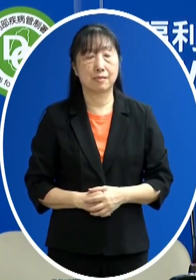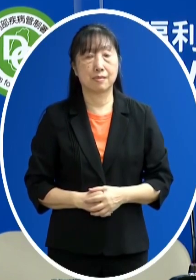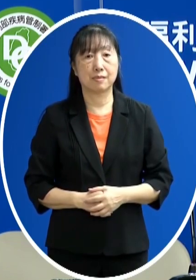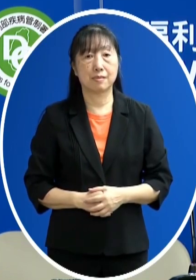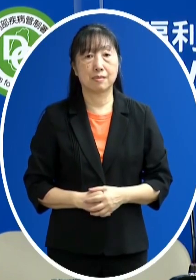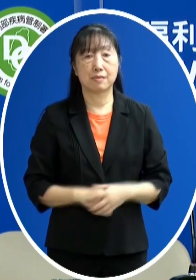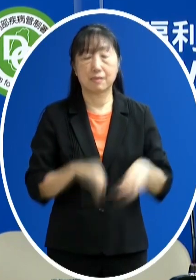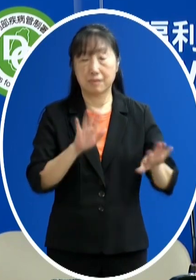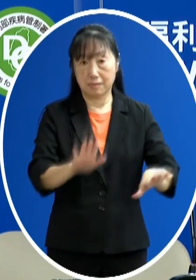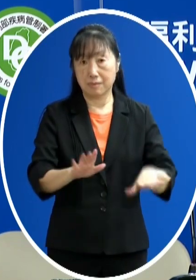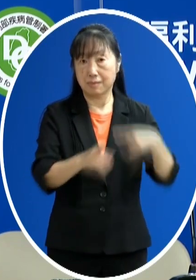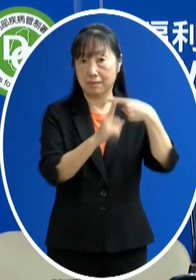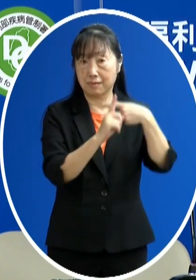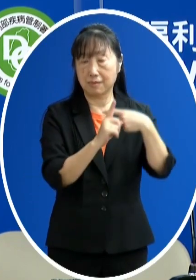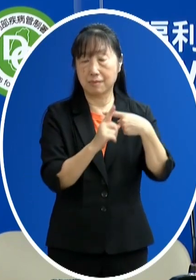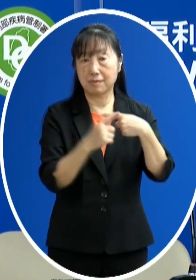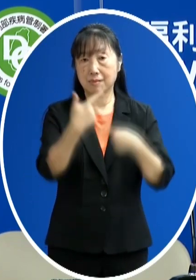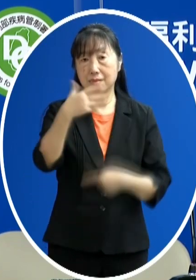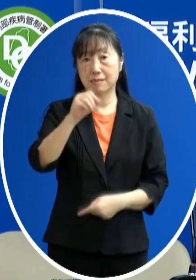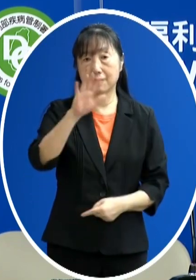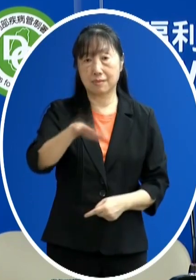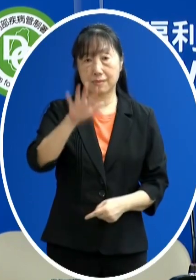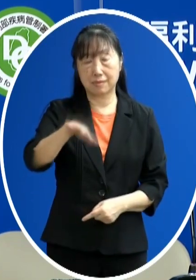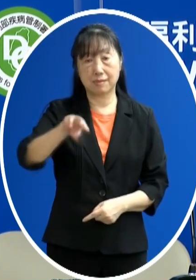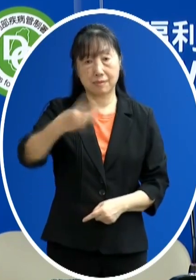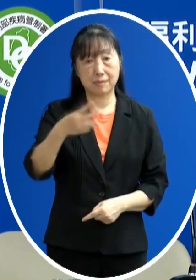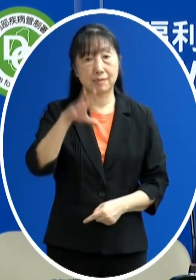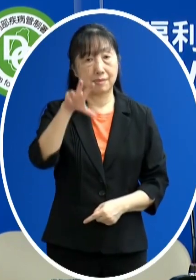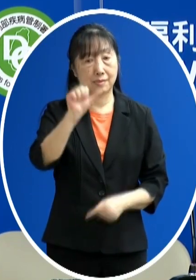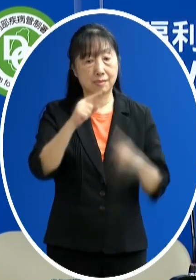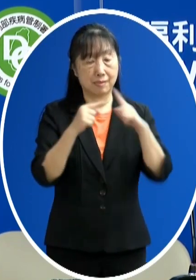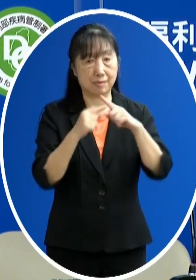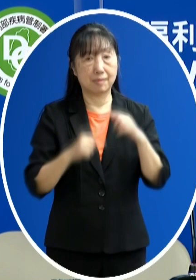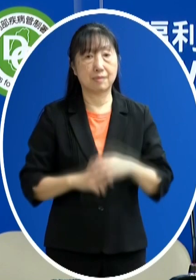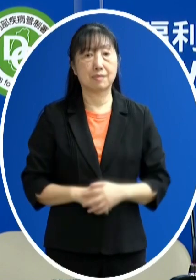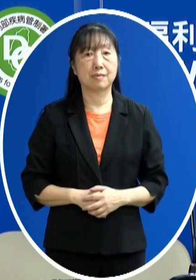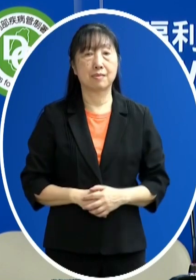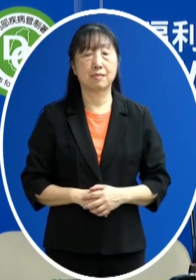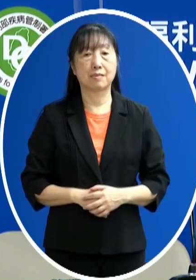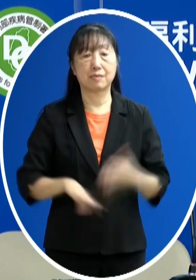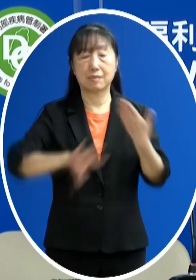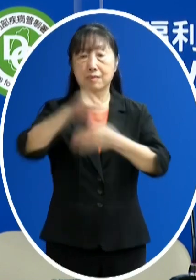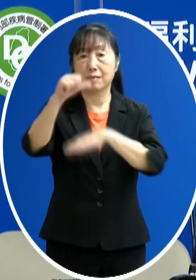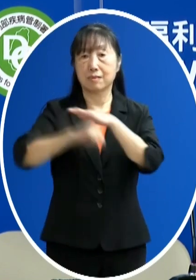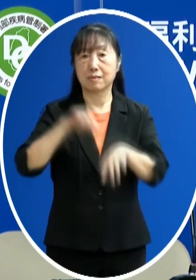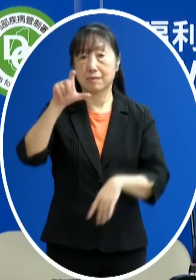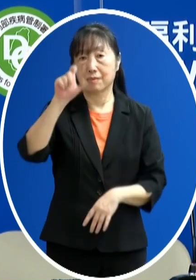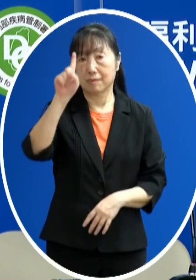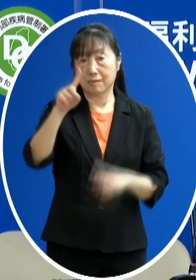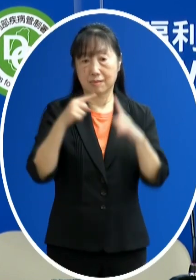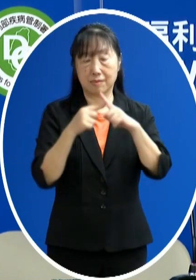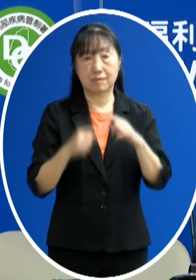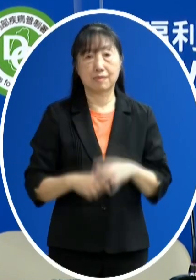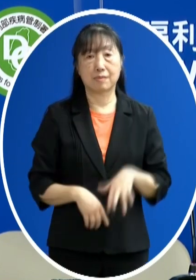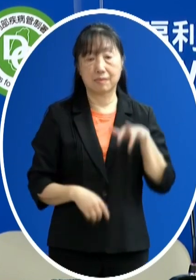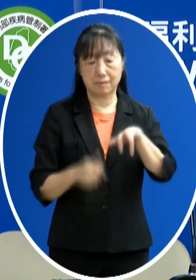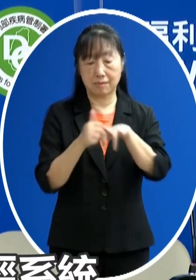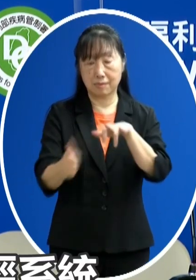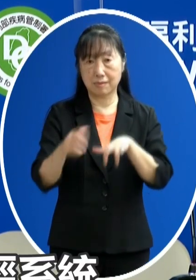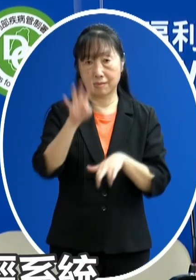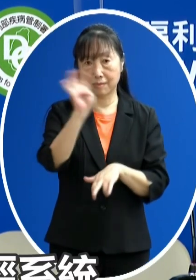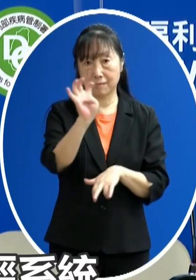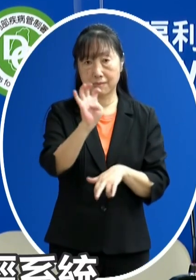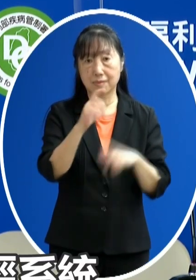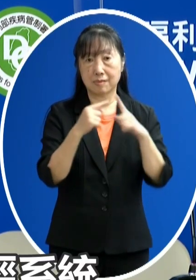今天的確定病例大概65385人 那境外移入61米 落地採檢